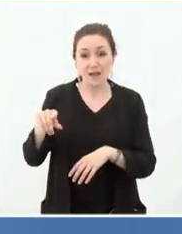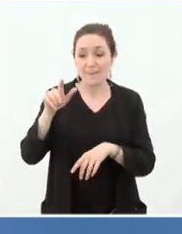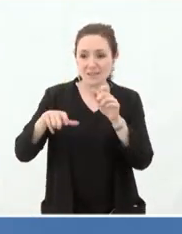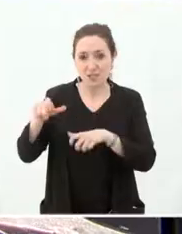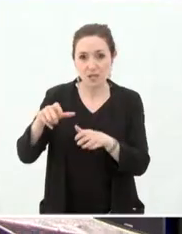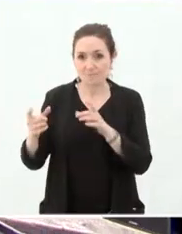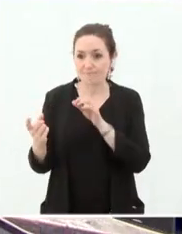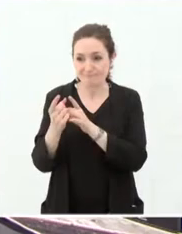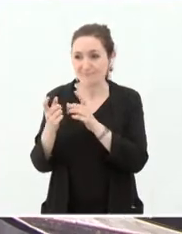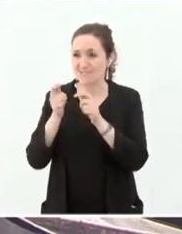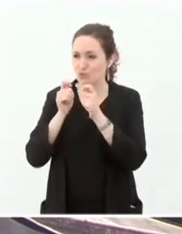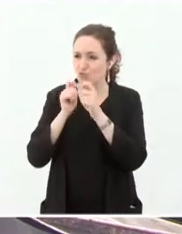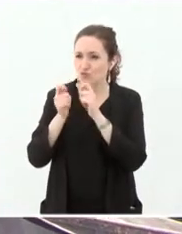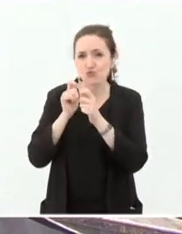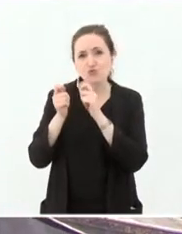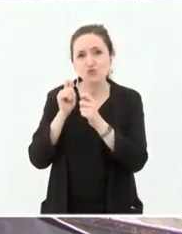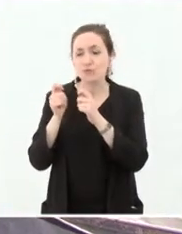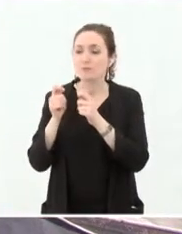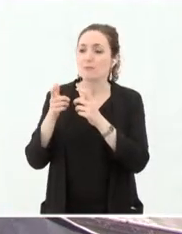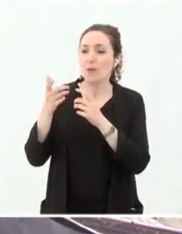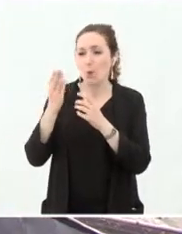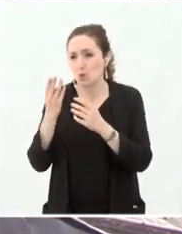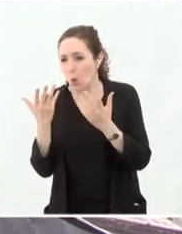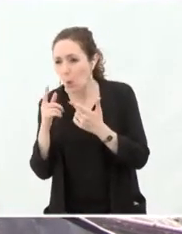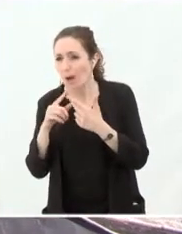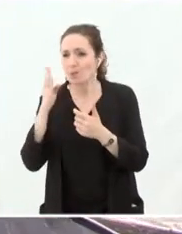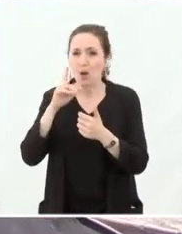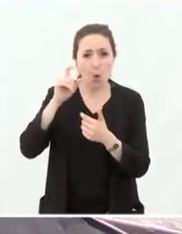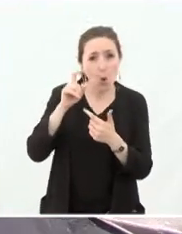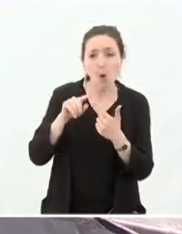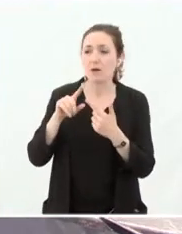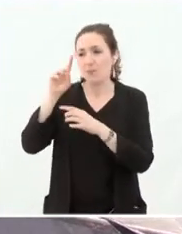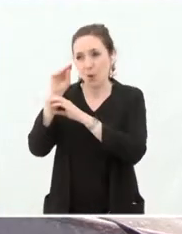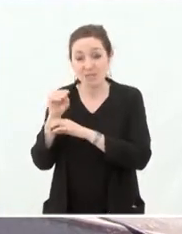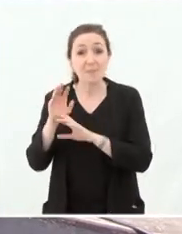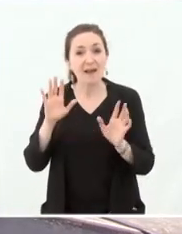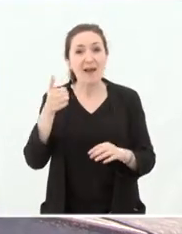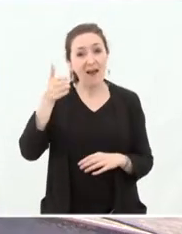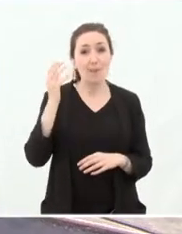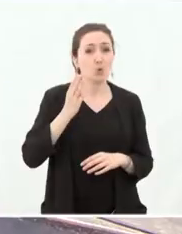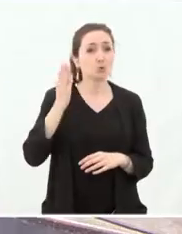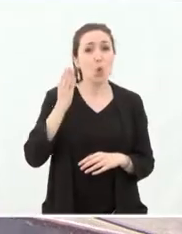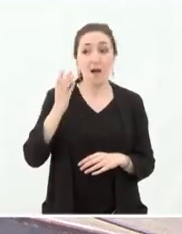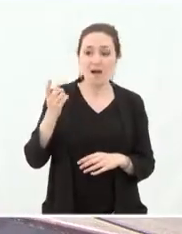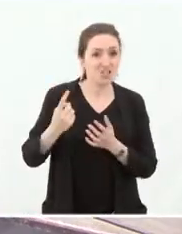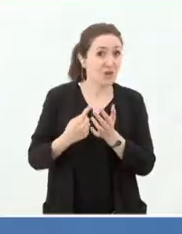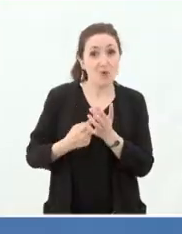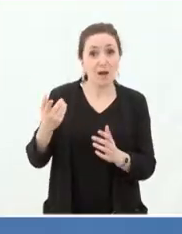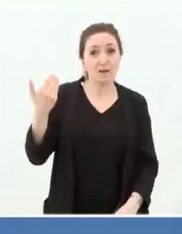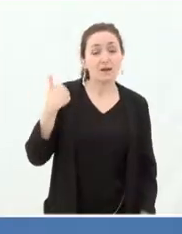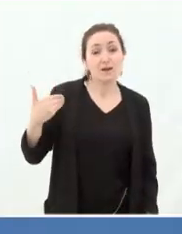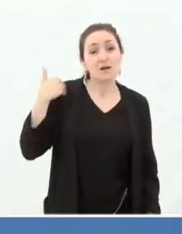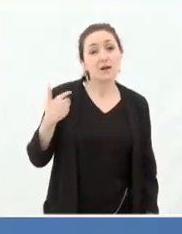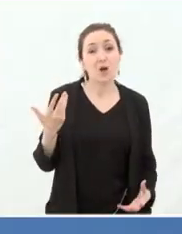discutent de leurs besoins, bien sûr les gens ont parlé d'eau, bien sûr ils parlé de protection, mais un des besoins qui va sortir systématiquement, c'est